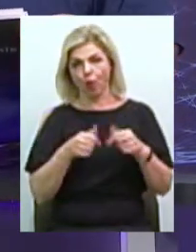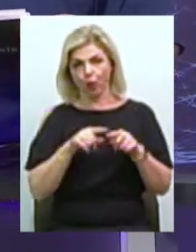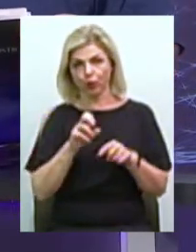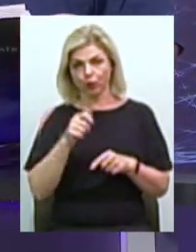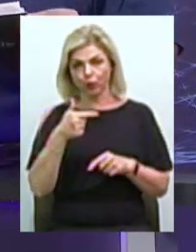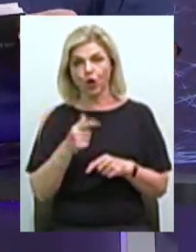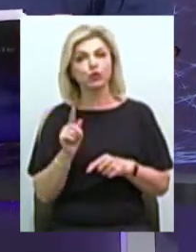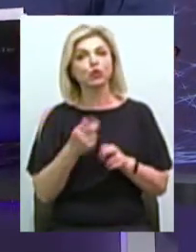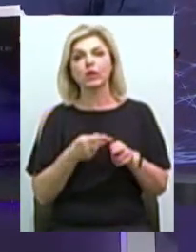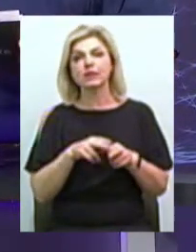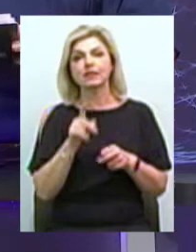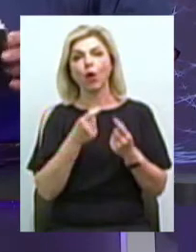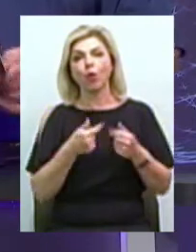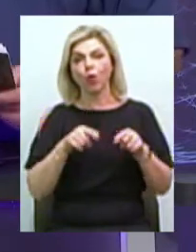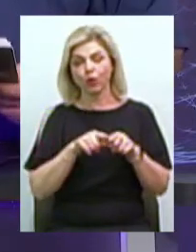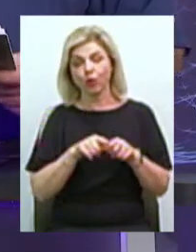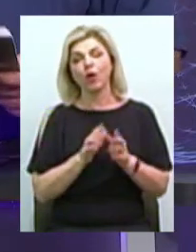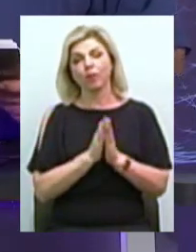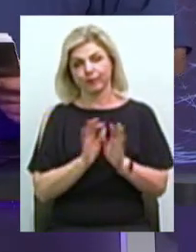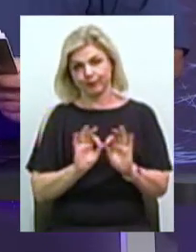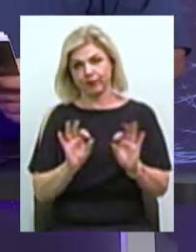це за округ? Будь ласка, візитівка